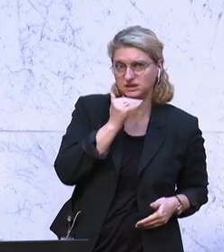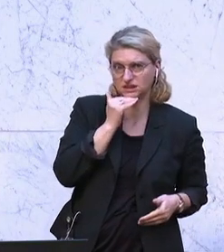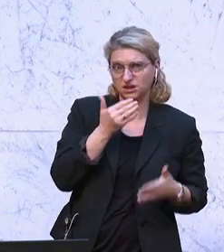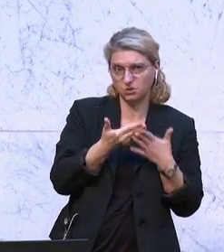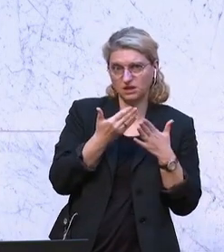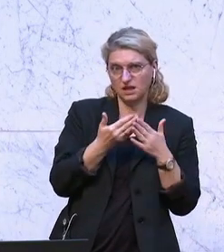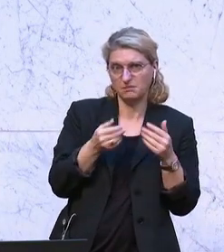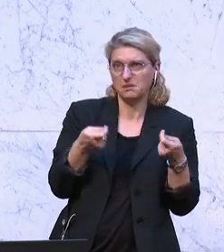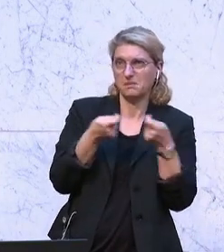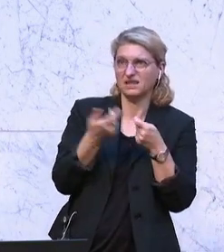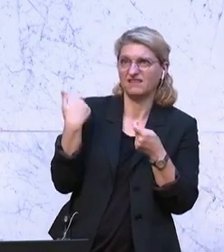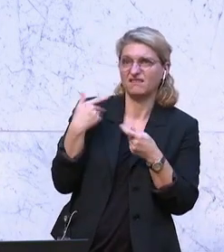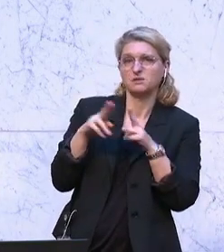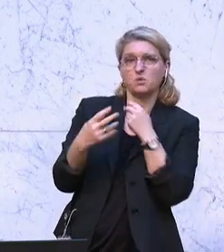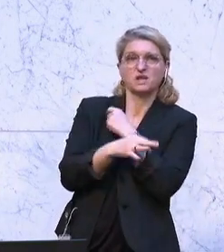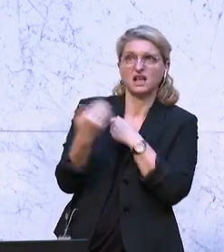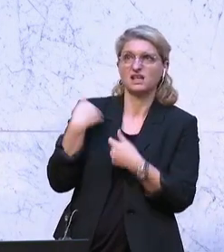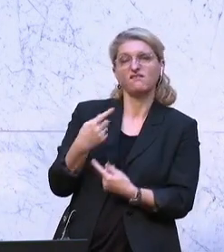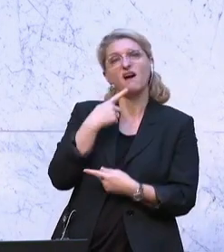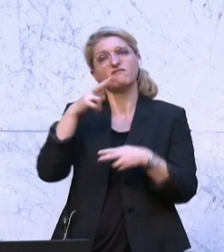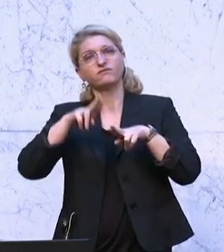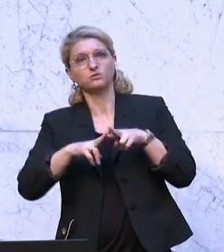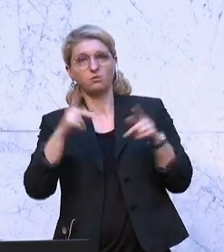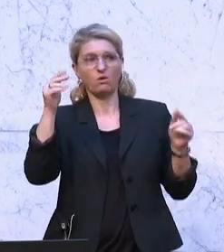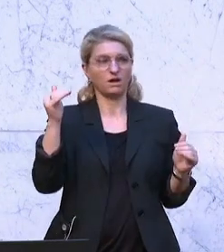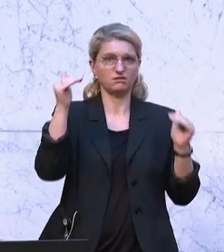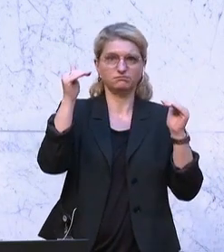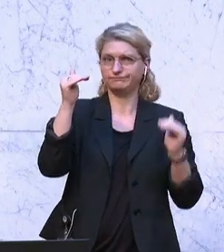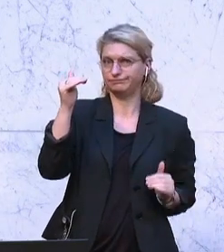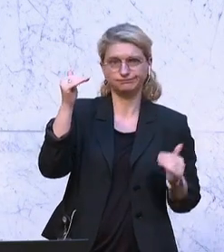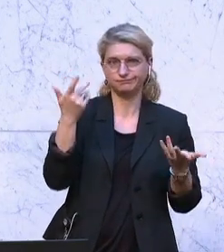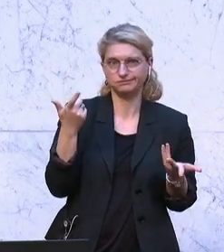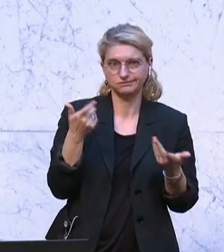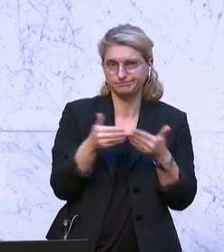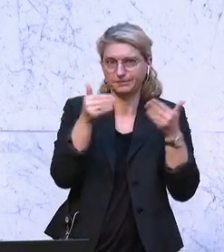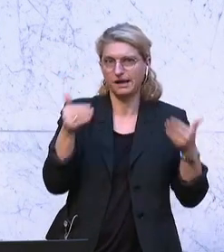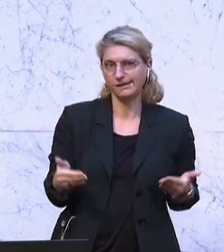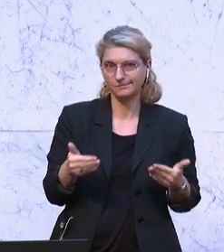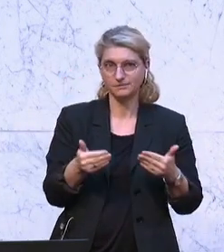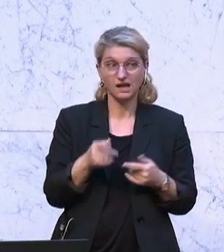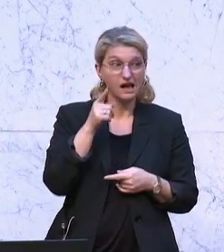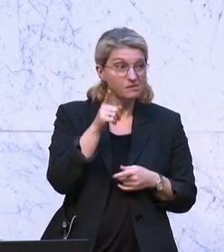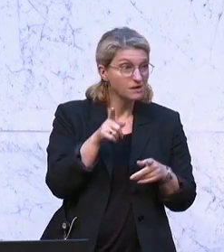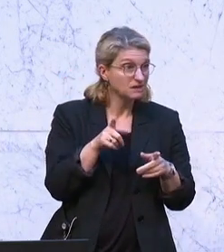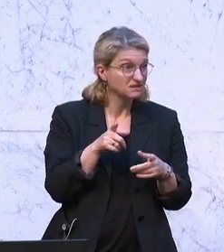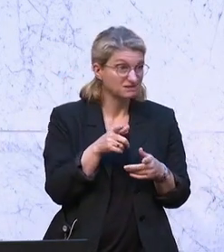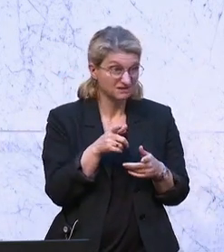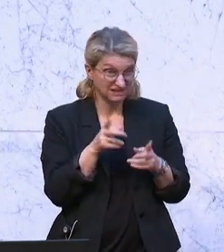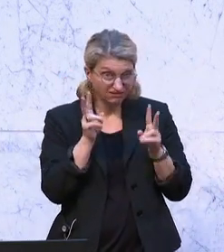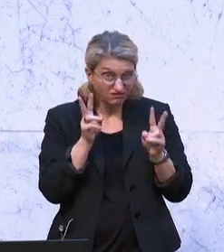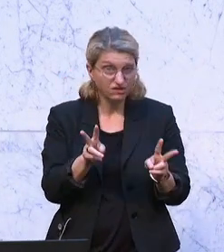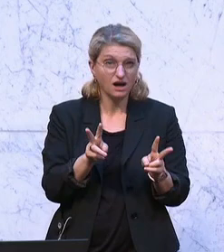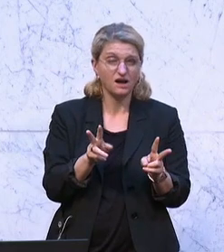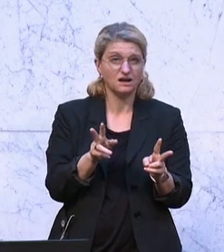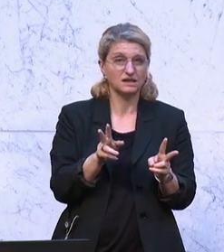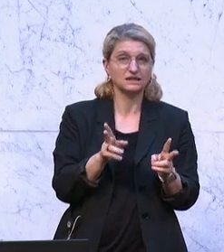was der Bundeskanzler angekündigt hat, letztendlich auch umzusetzen. Geschweige denn, dass man damit auskommt, dass man wirklich